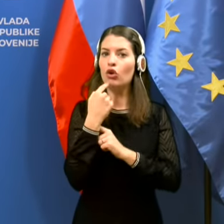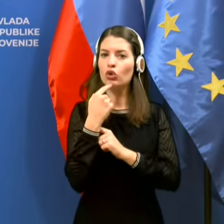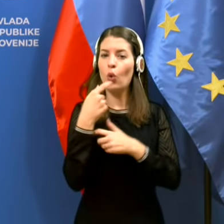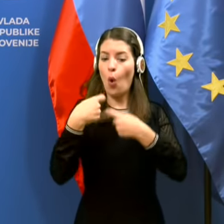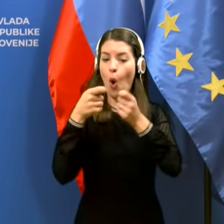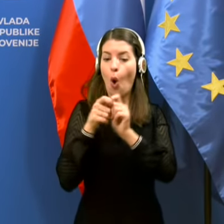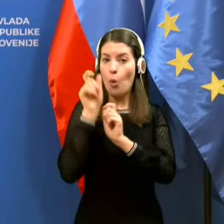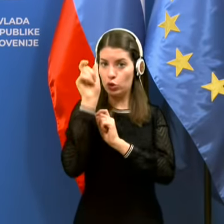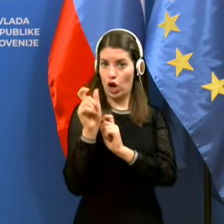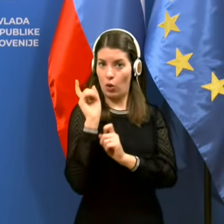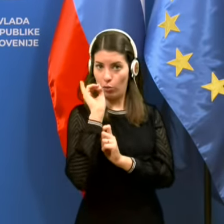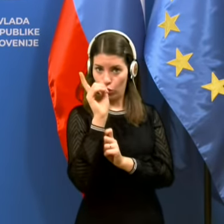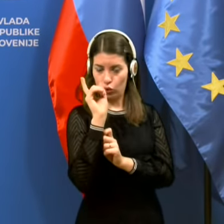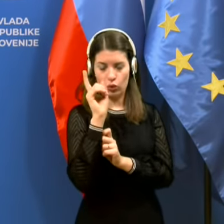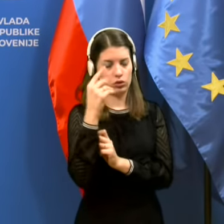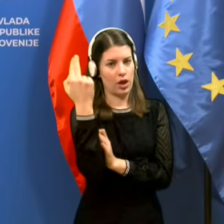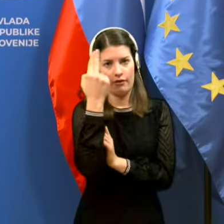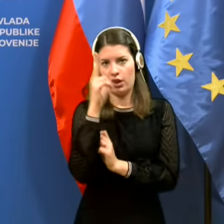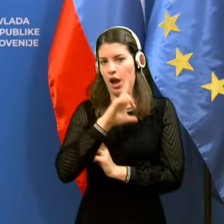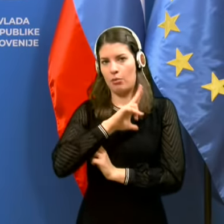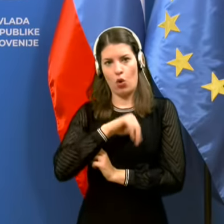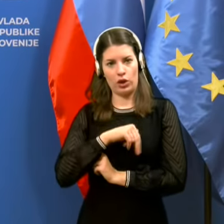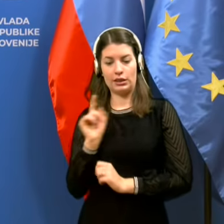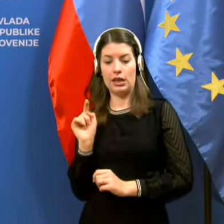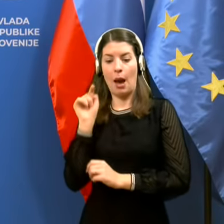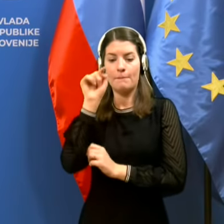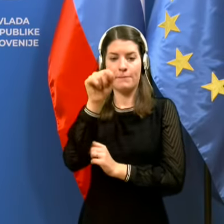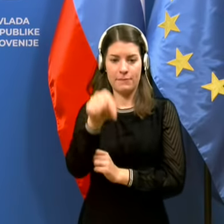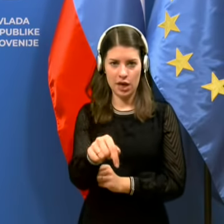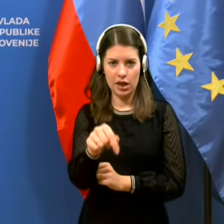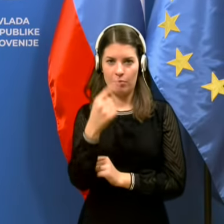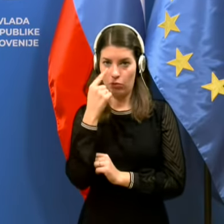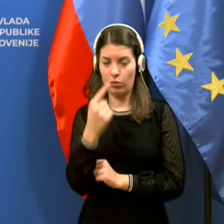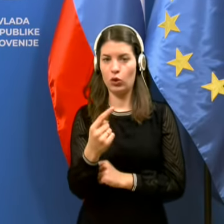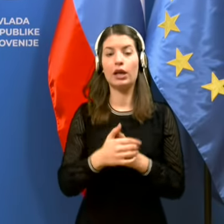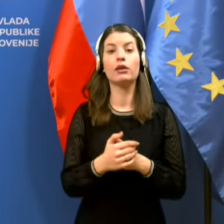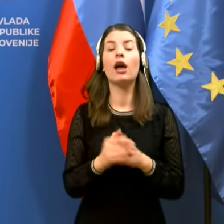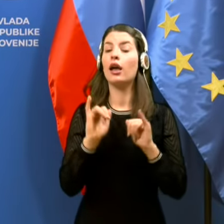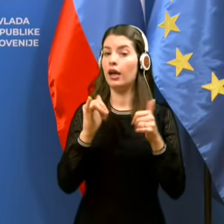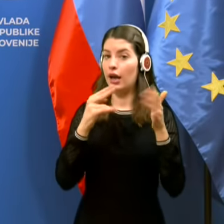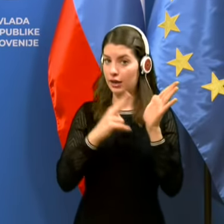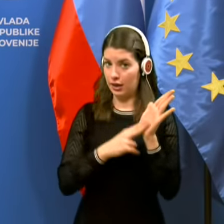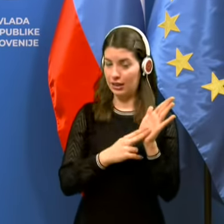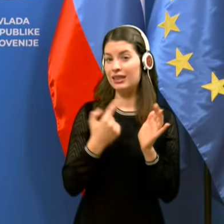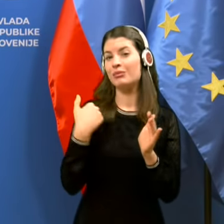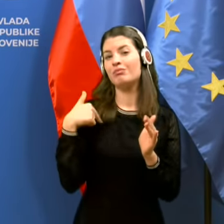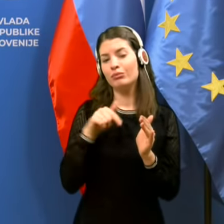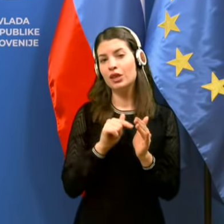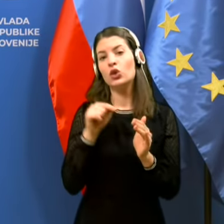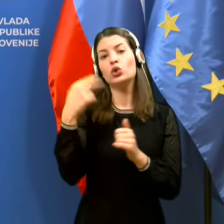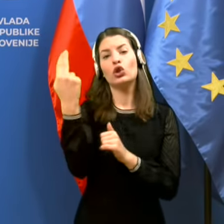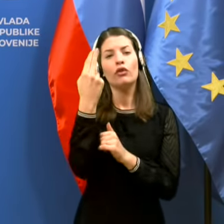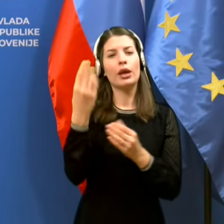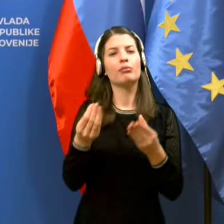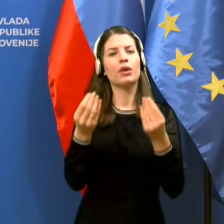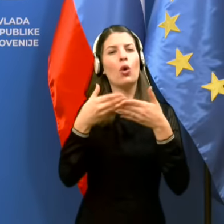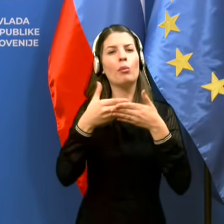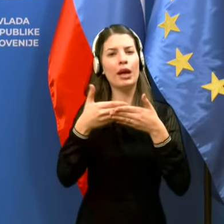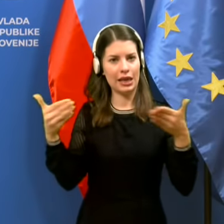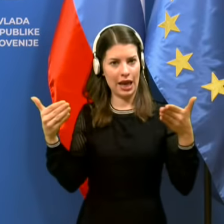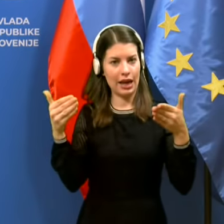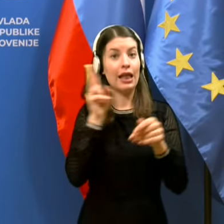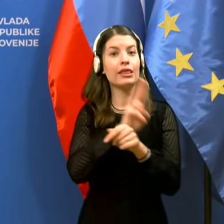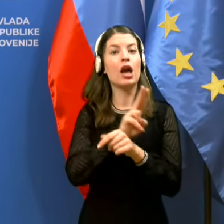občanov, bi seveda policija prišla pogledati, res pa je, da smo omejeni v Sloveniji z nadzori